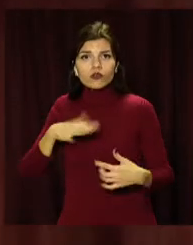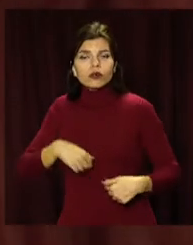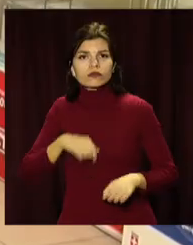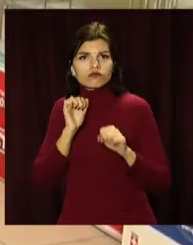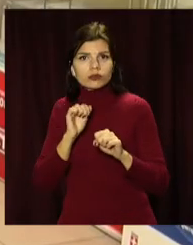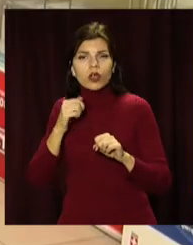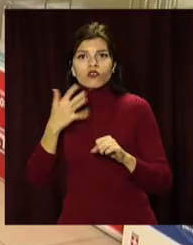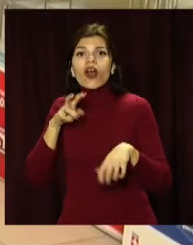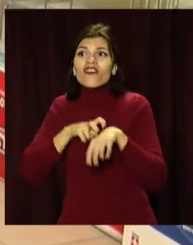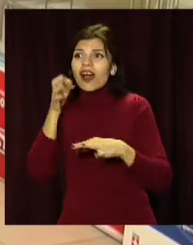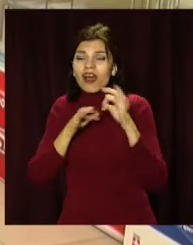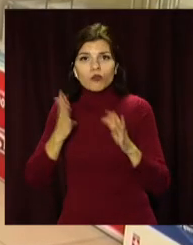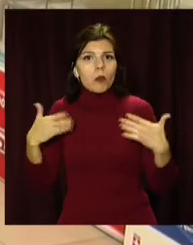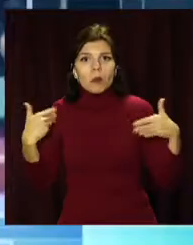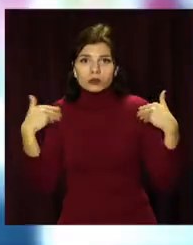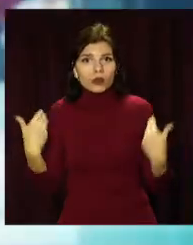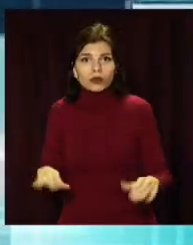стійкості до лікарських засобів.